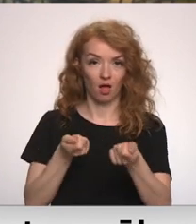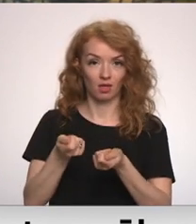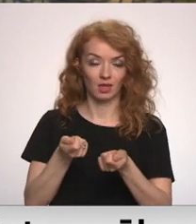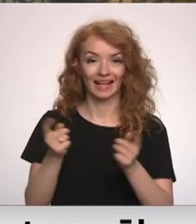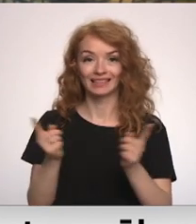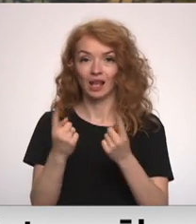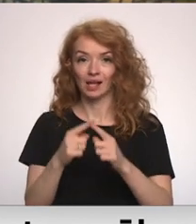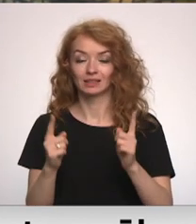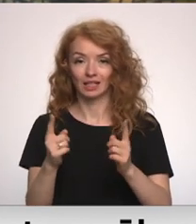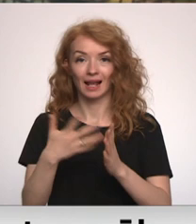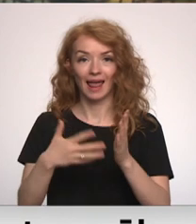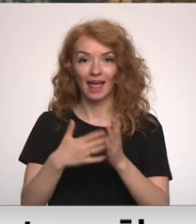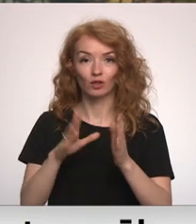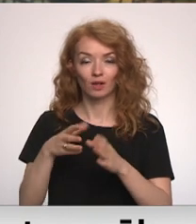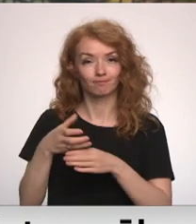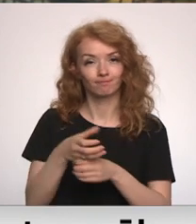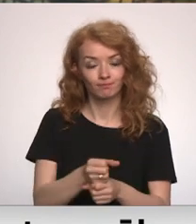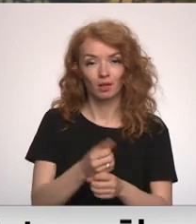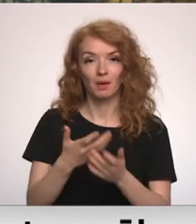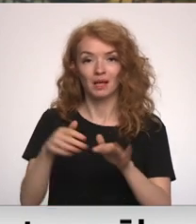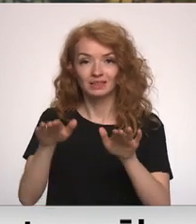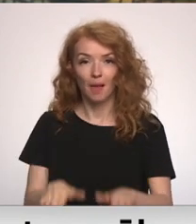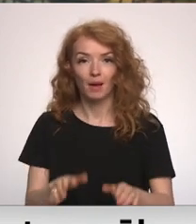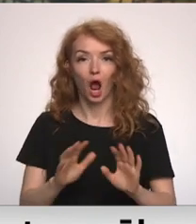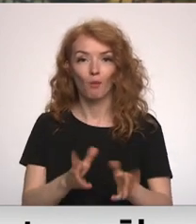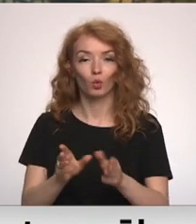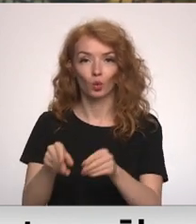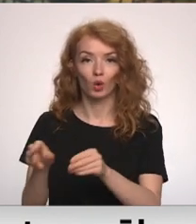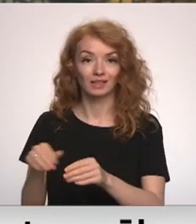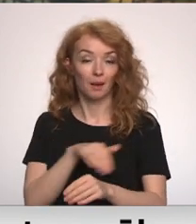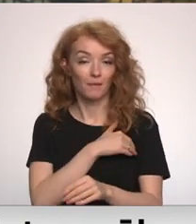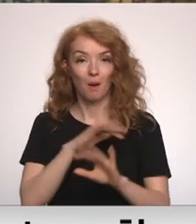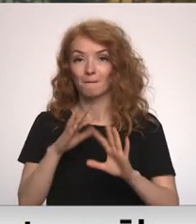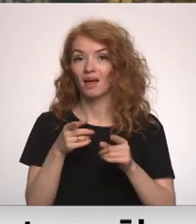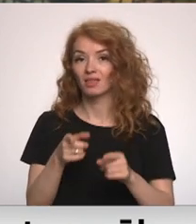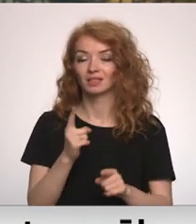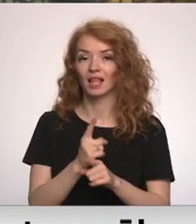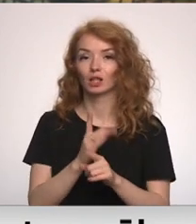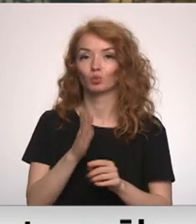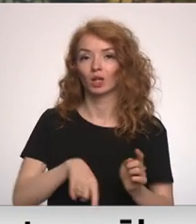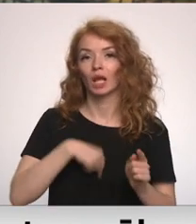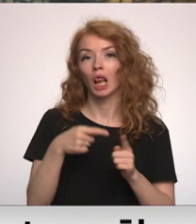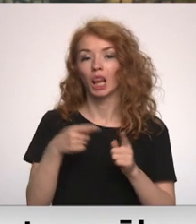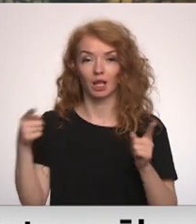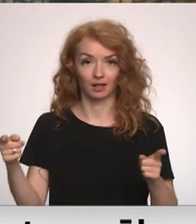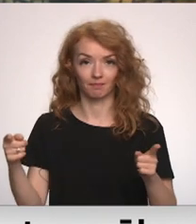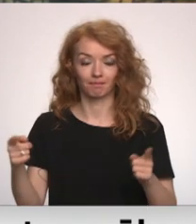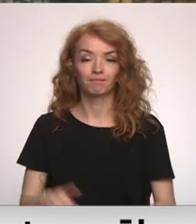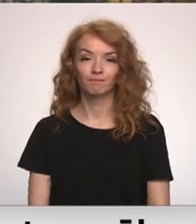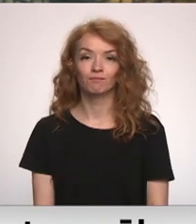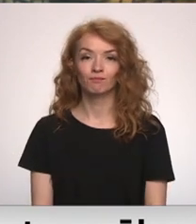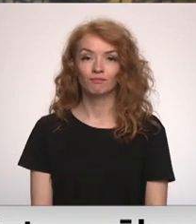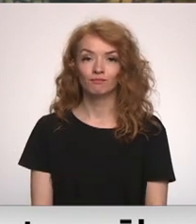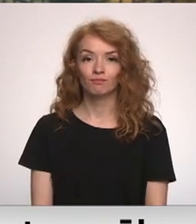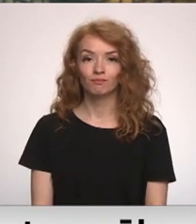Īstermiņā rēķinus var samazināt izvēloties zemāko apkursu temperatūru, bet tas, protams, nevarot būt ilgtermiņa resinājums. Plašāks tās